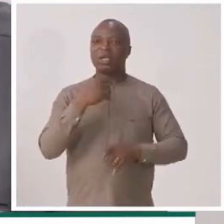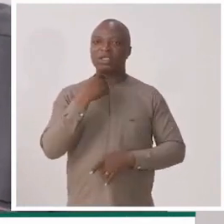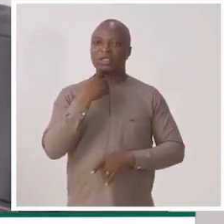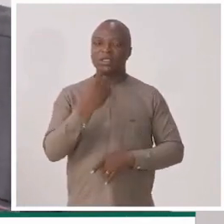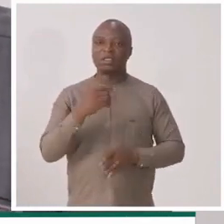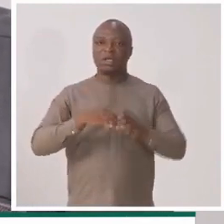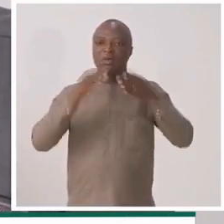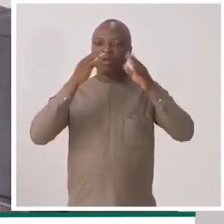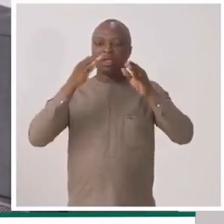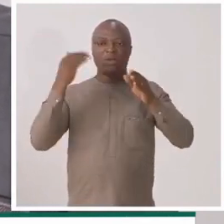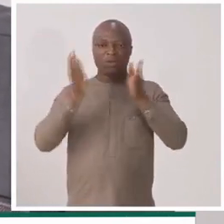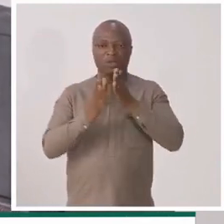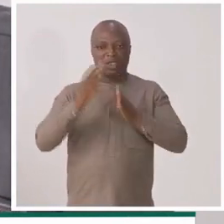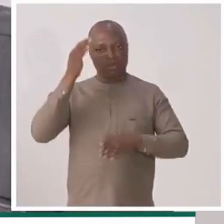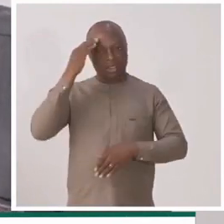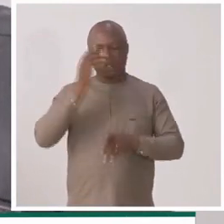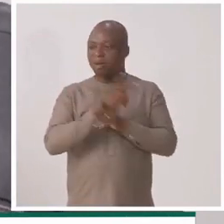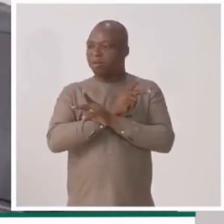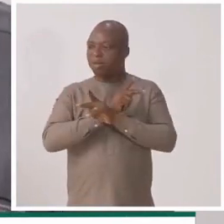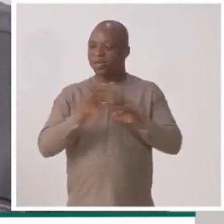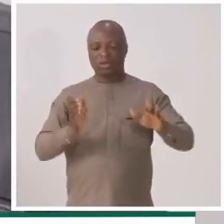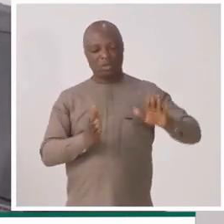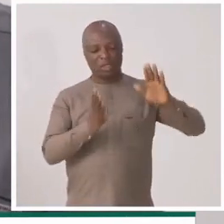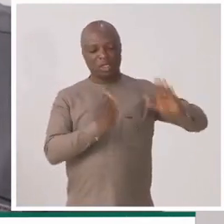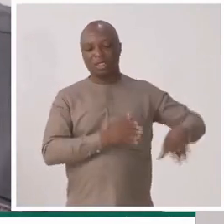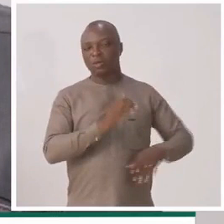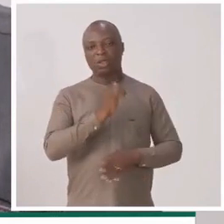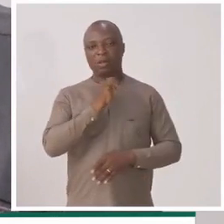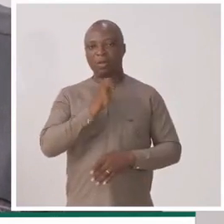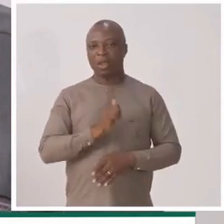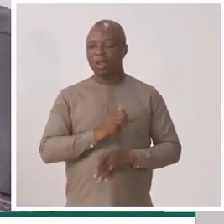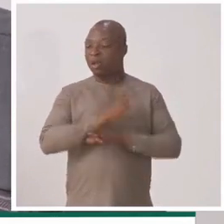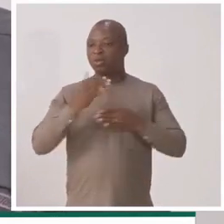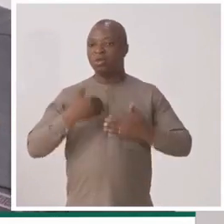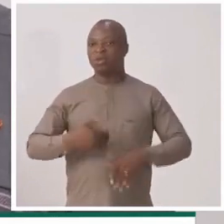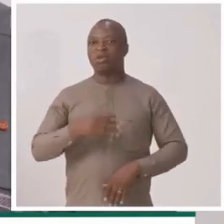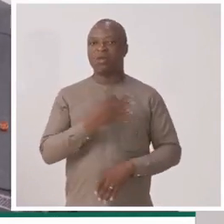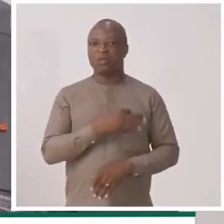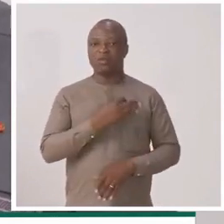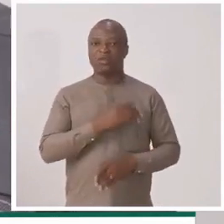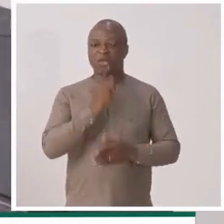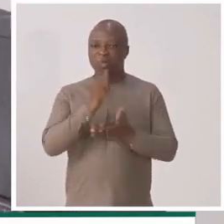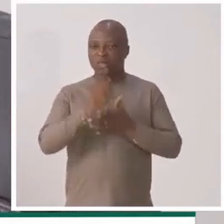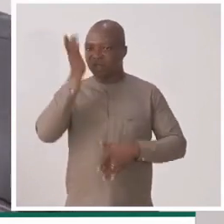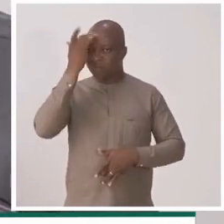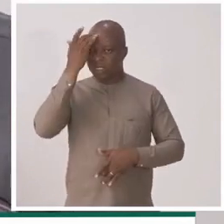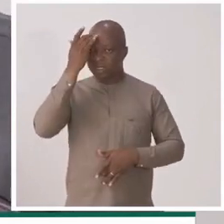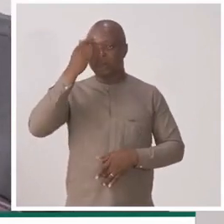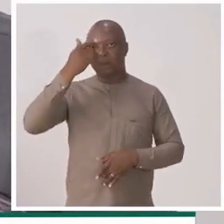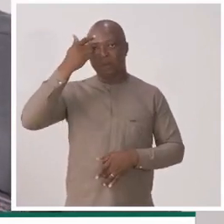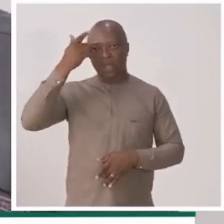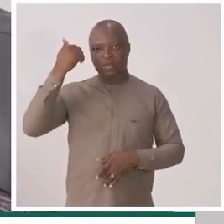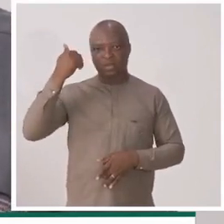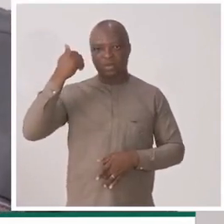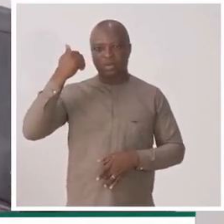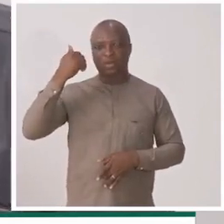comme il a été dit d'ailleurs dans le communiqué du Conseil des ministres, personne ne sera laissé de côté. Tout le monde va bénéficier d'une assurance maladie,